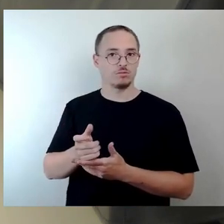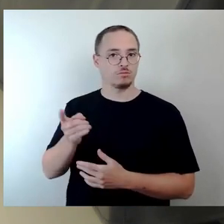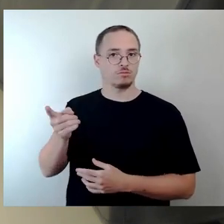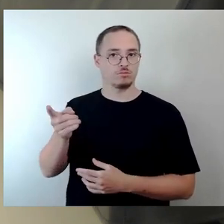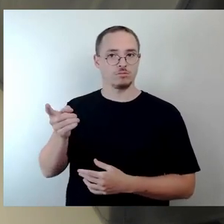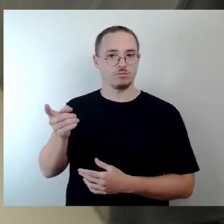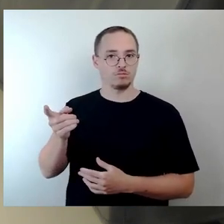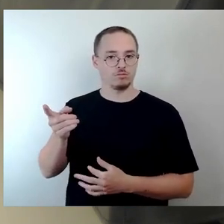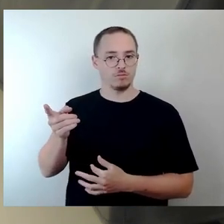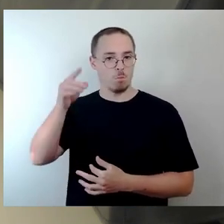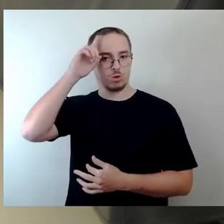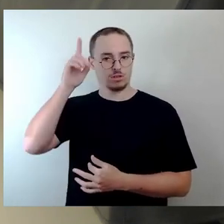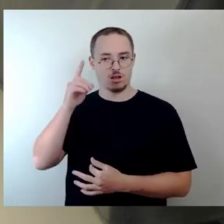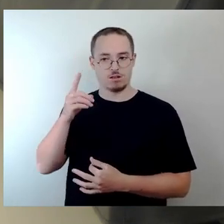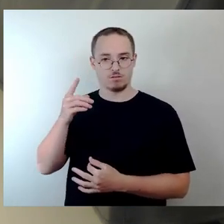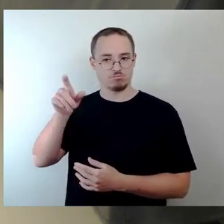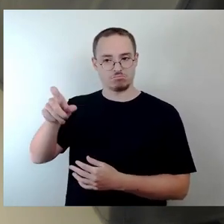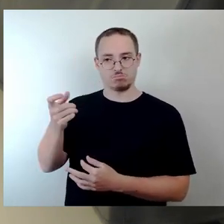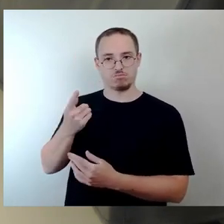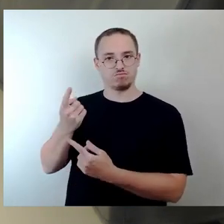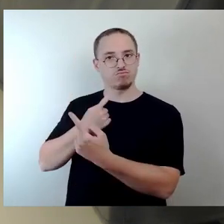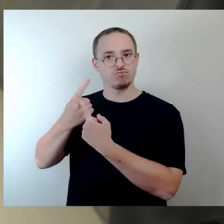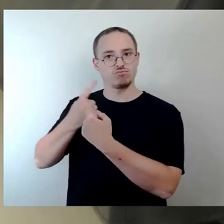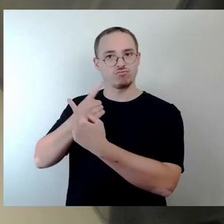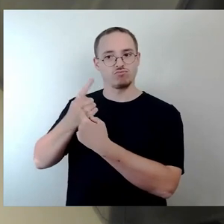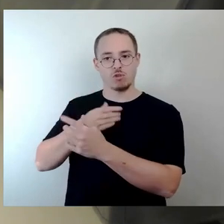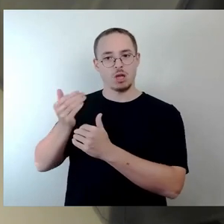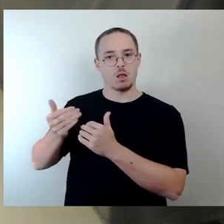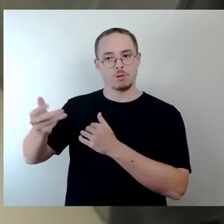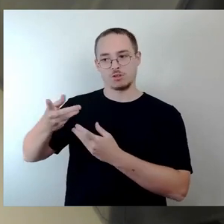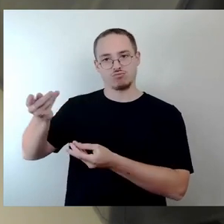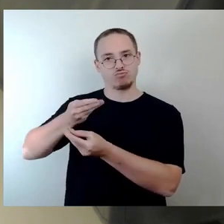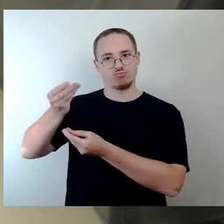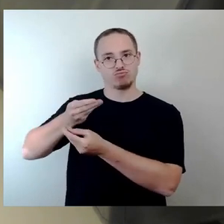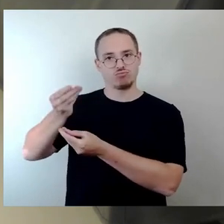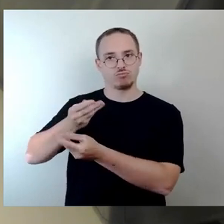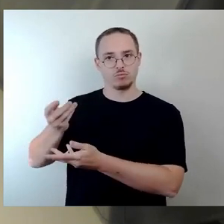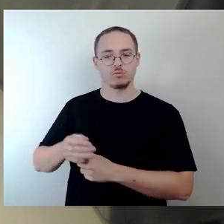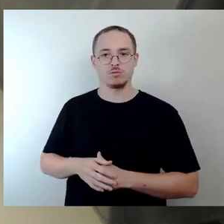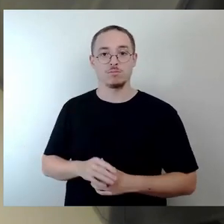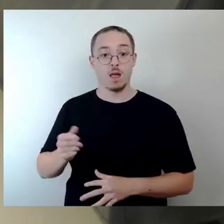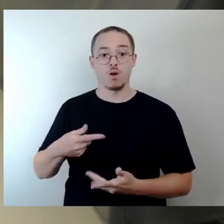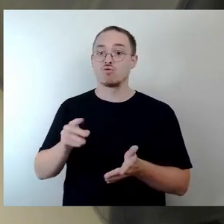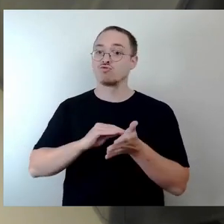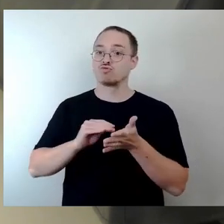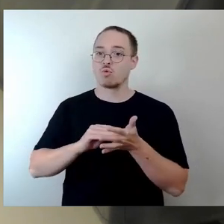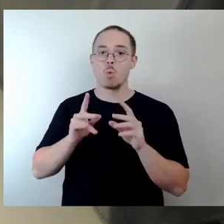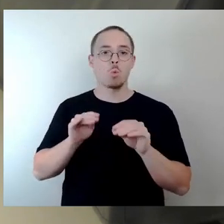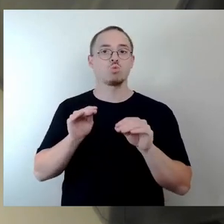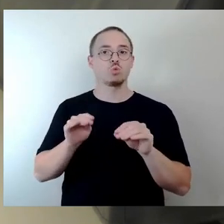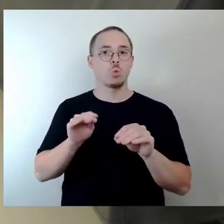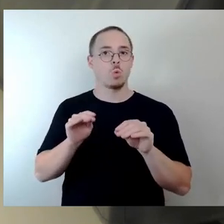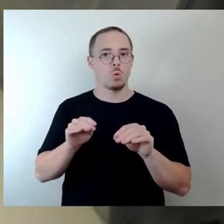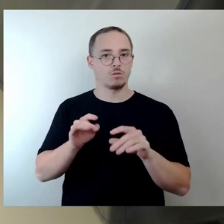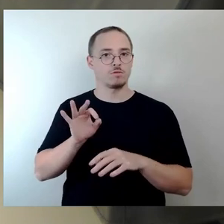Wir machen auch Schulungen für die Wahlverständnisse in Bezug auf das Thema. Und da wird ein Teil sein, wie man mit